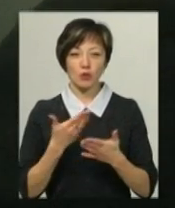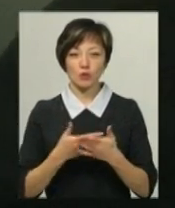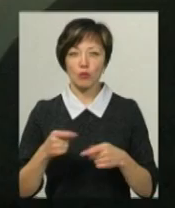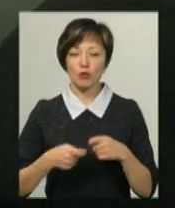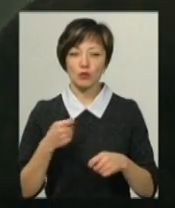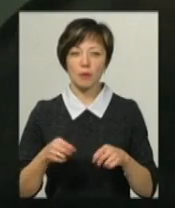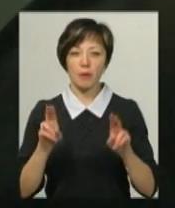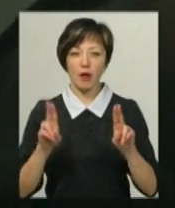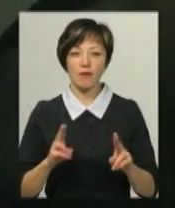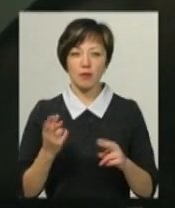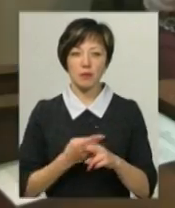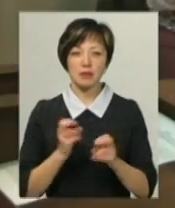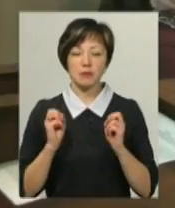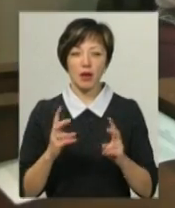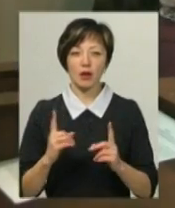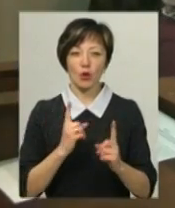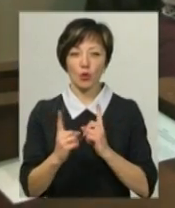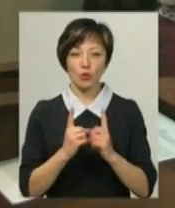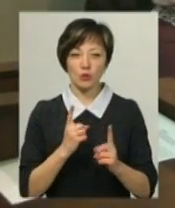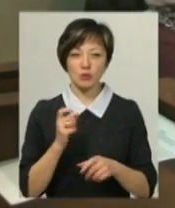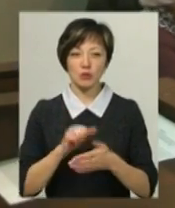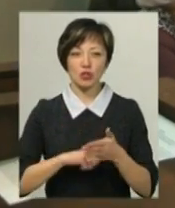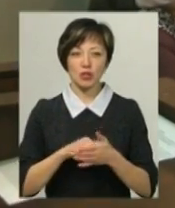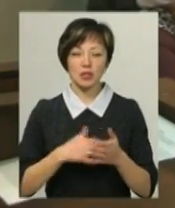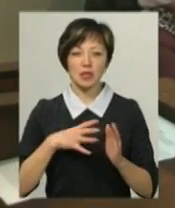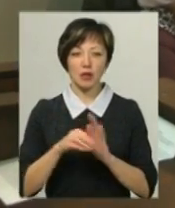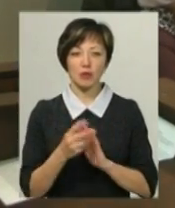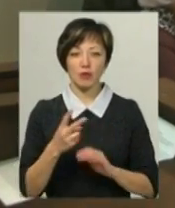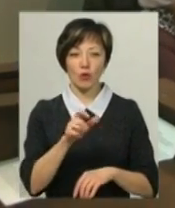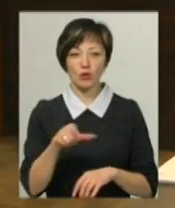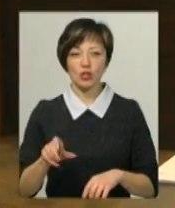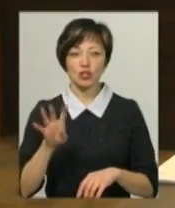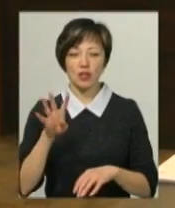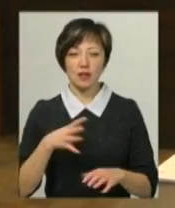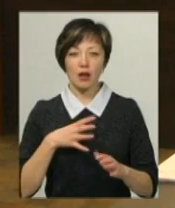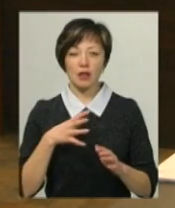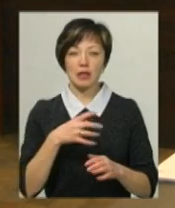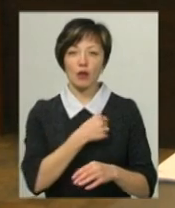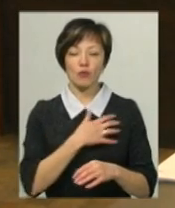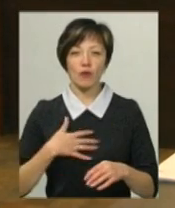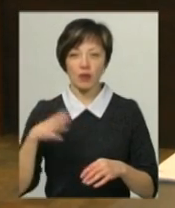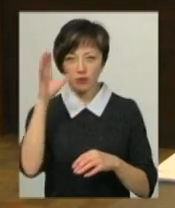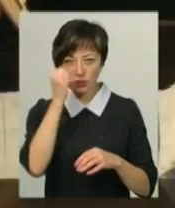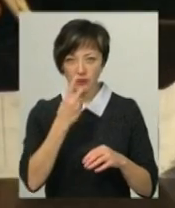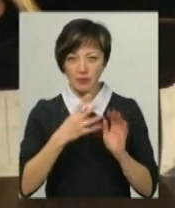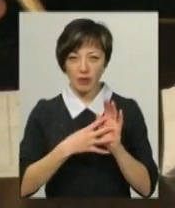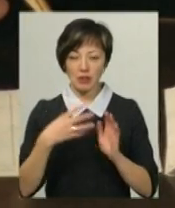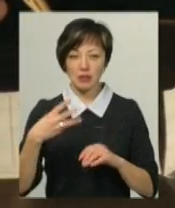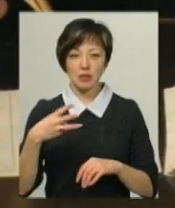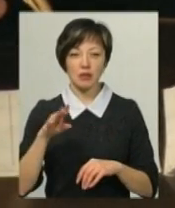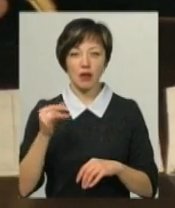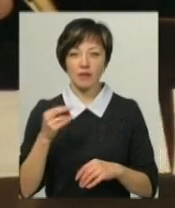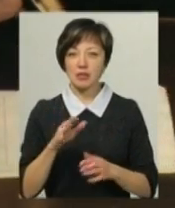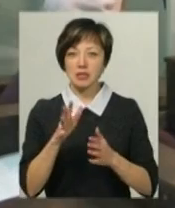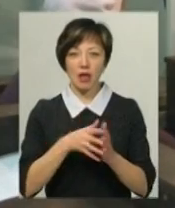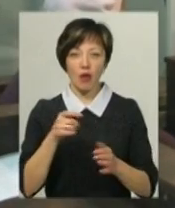порушень правил безпеки дорожнього руху, що сперечинило загибель двох людей, четверо травмувались. Вніч з 29 на 30 травня з заявою прокурора